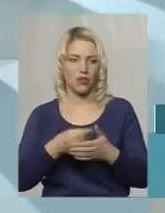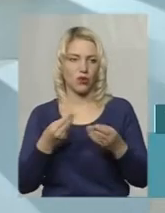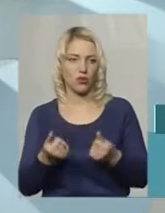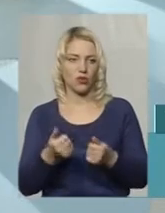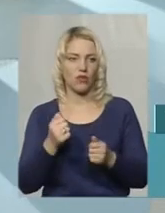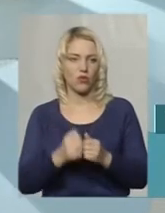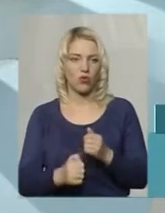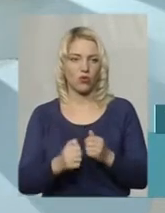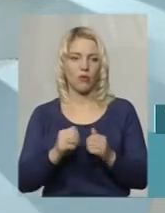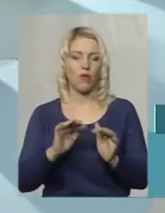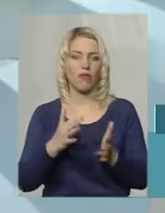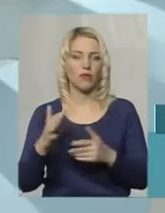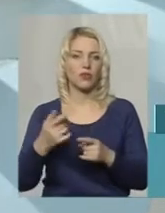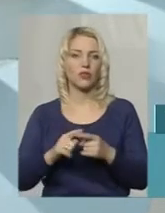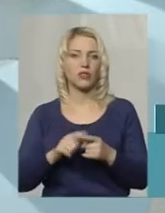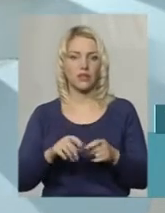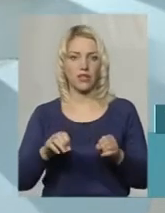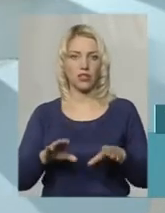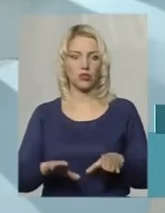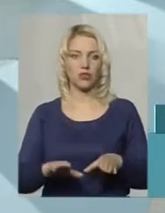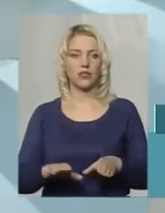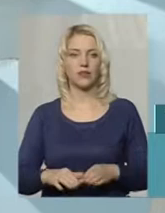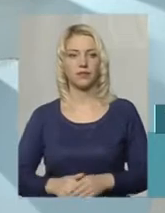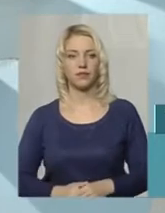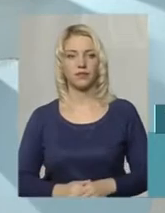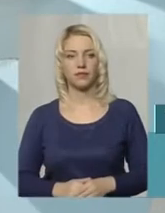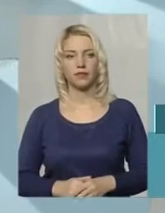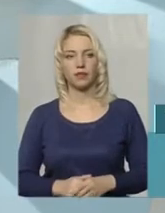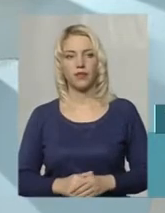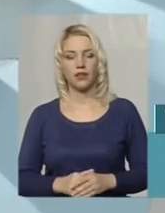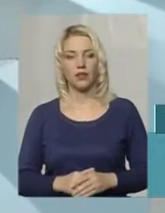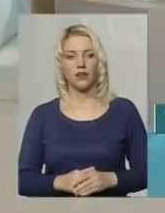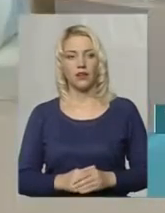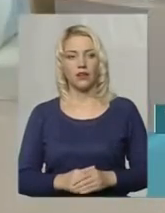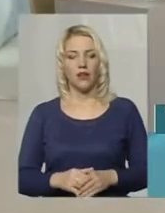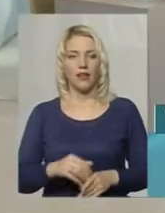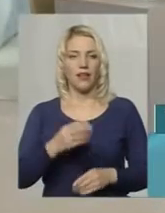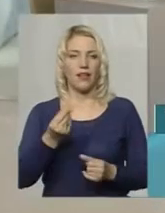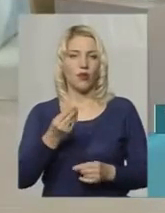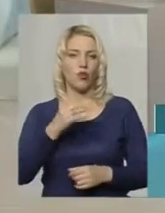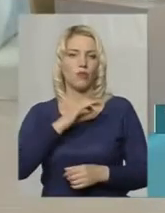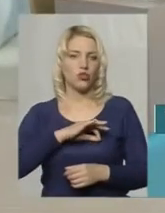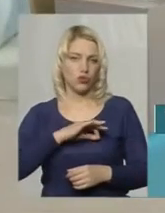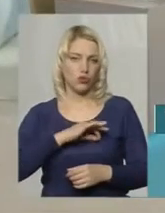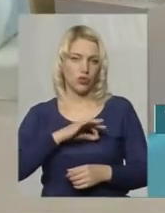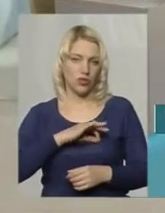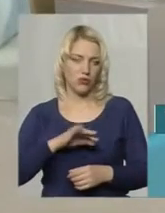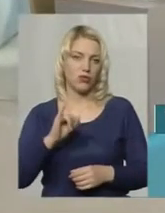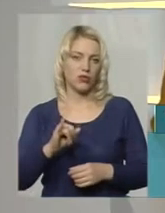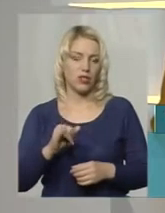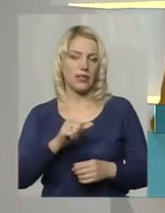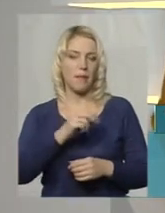кожному конкретному випадку це вирішується економічною доцільністю і бажанням самого